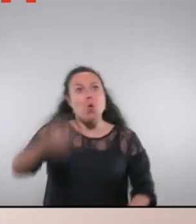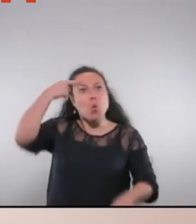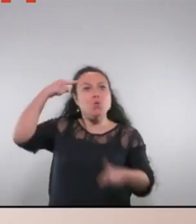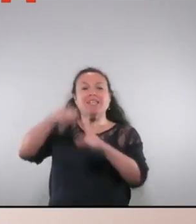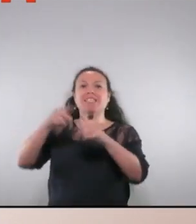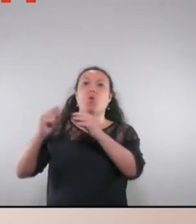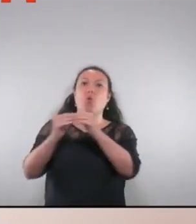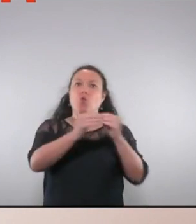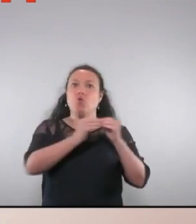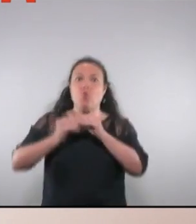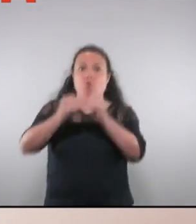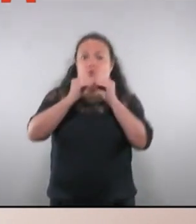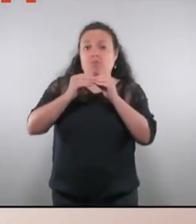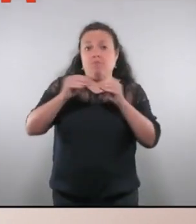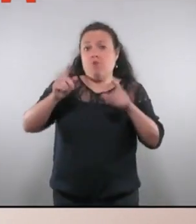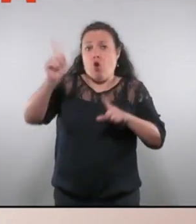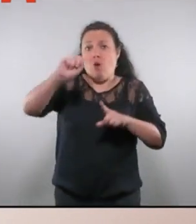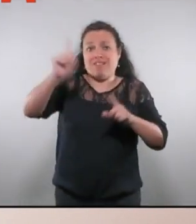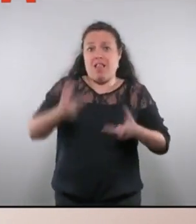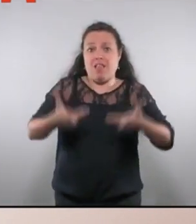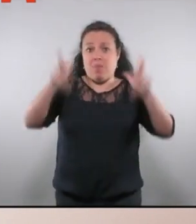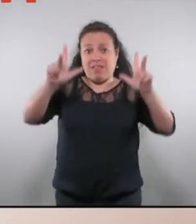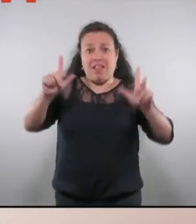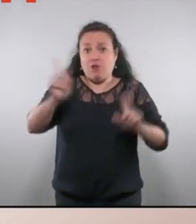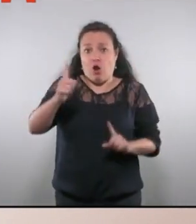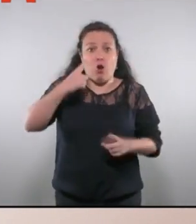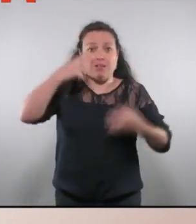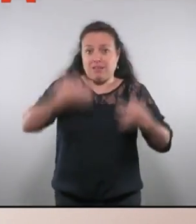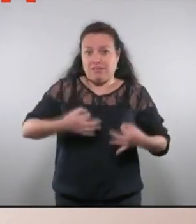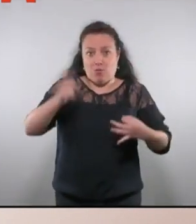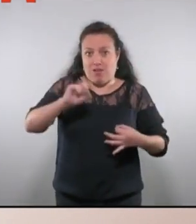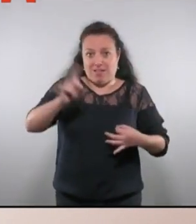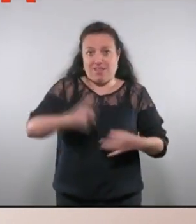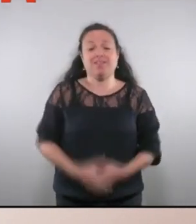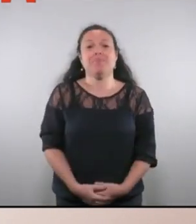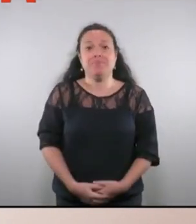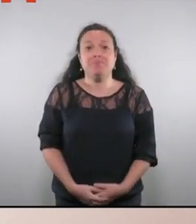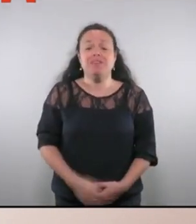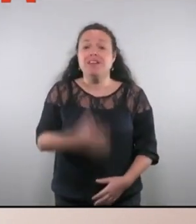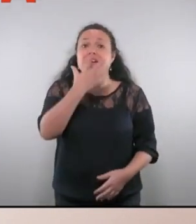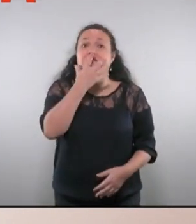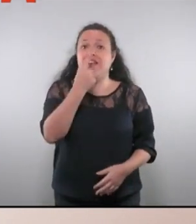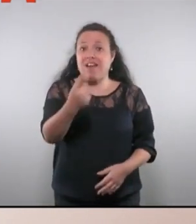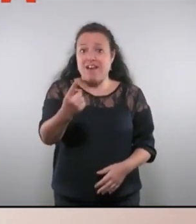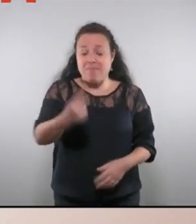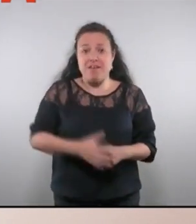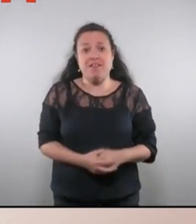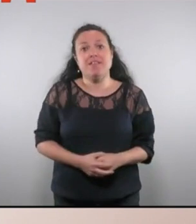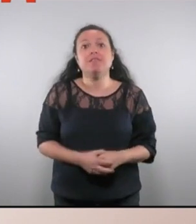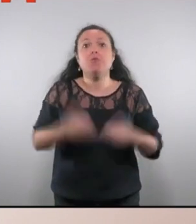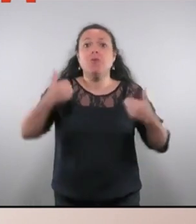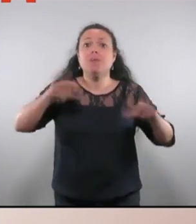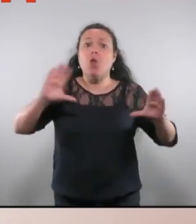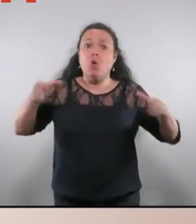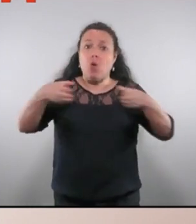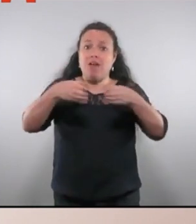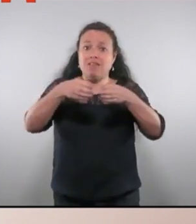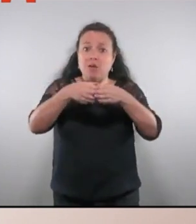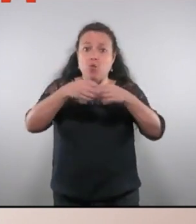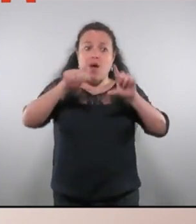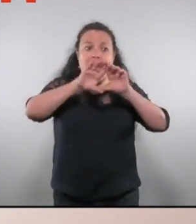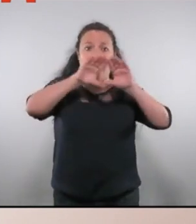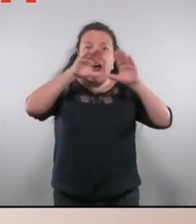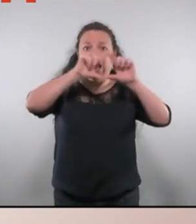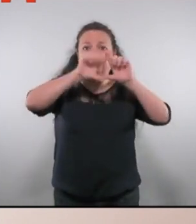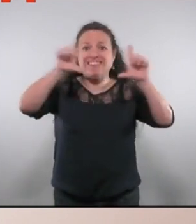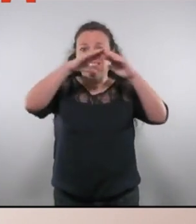ho és tot menys llibertat i seguretat. Francament, planyo a qualsevol col·lectiu, entitat